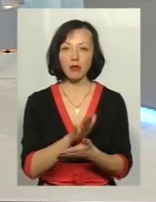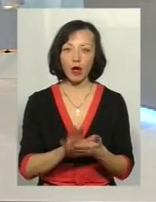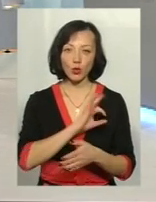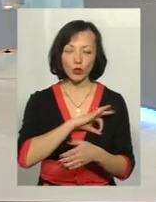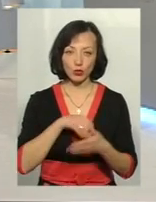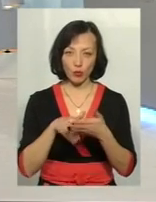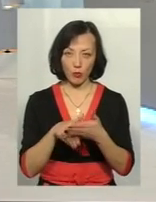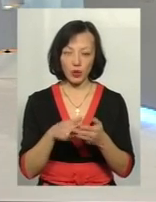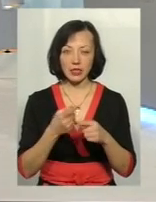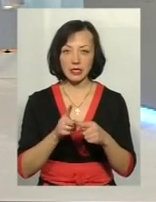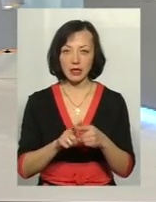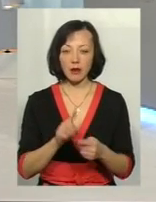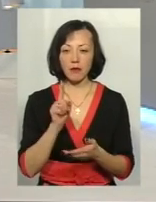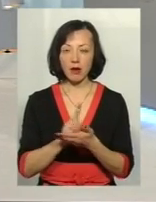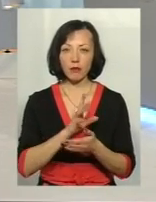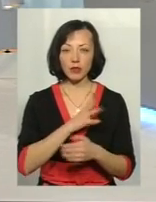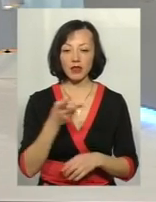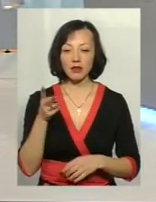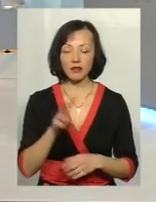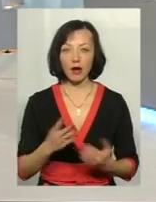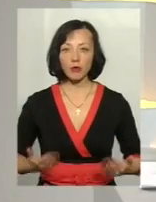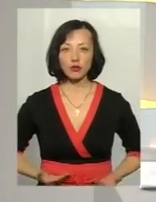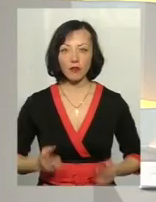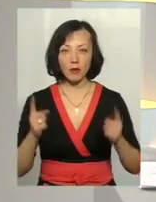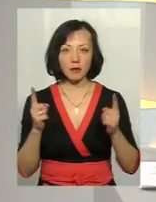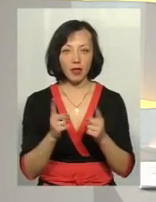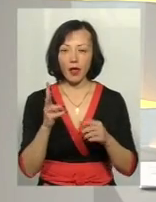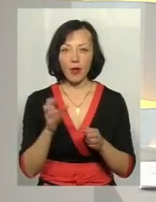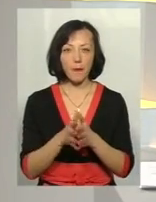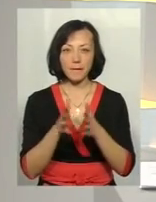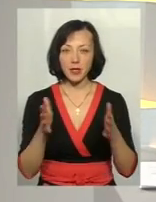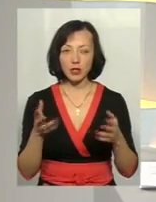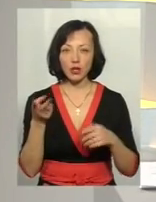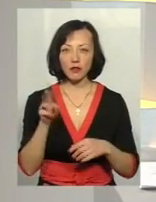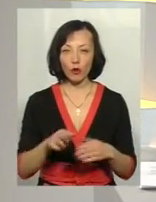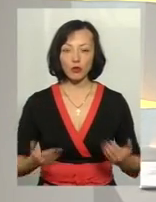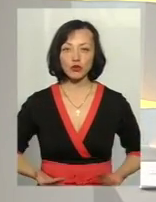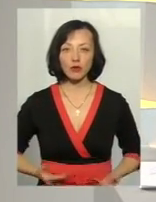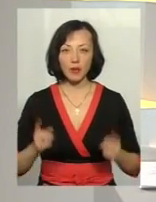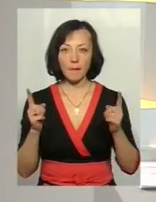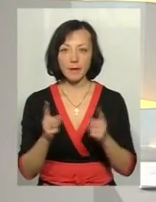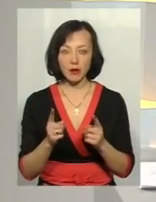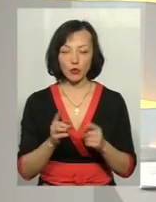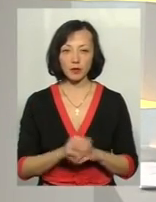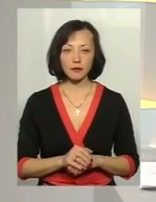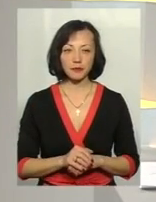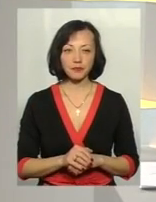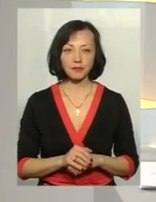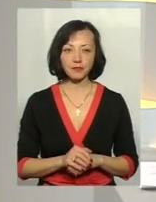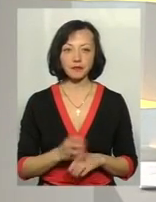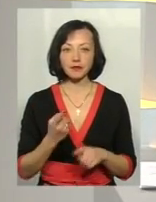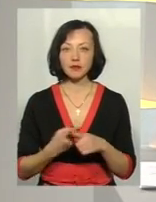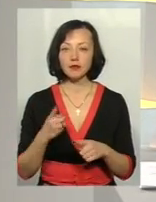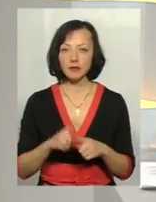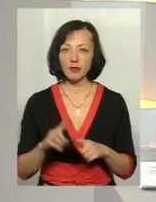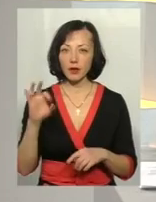зазначили, що це має бути два прожиткових мінімумів, не більше двох прожиткових мінімумів на цей час. Це мова